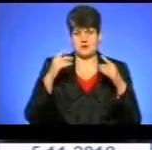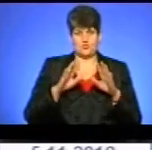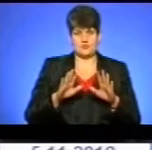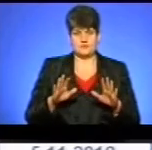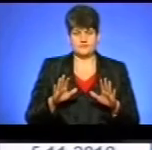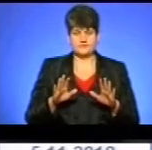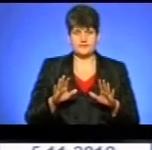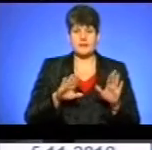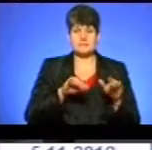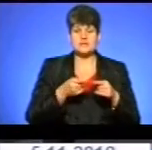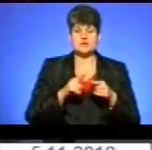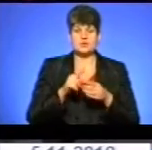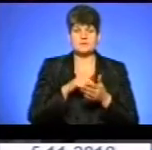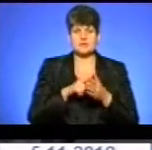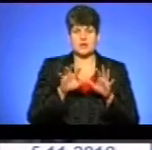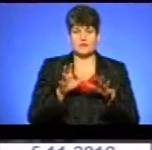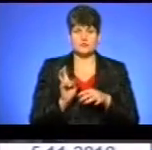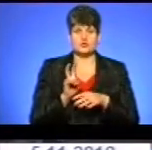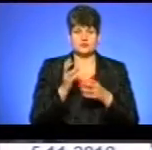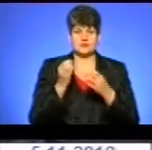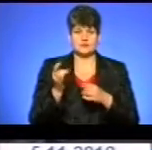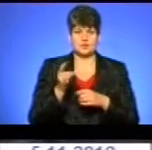Після цього міський голова вийшов до людей.